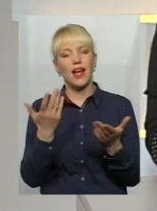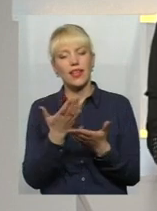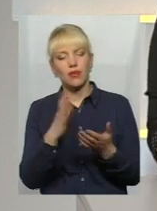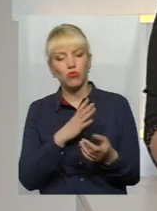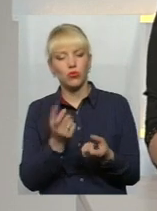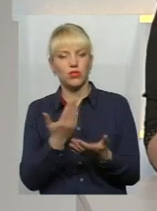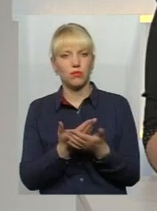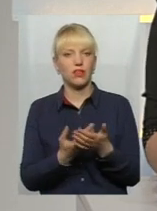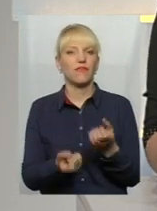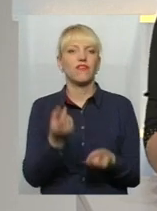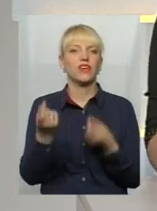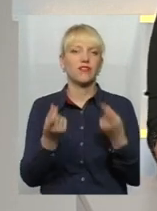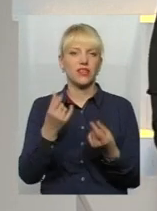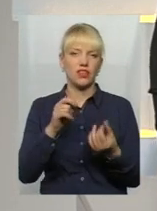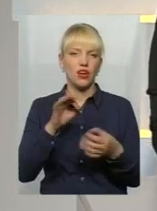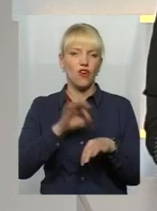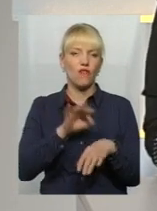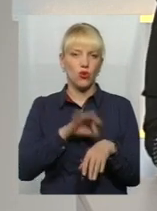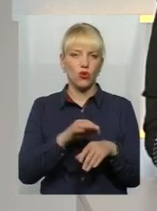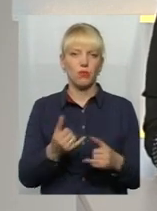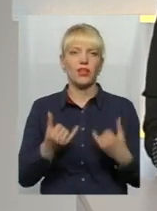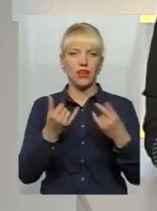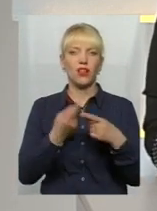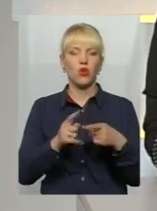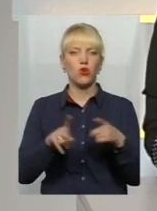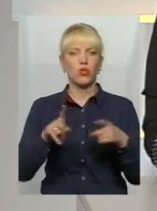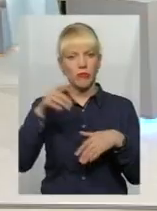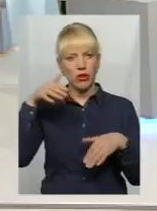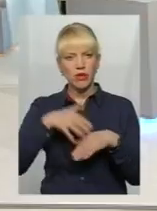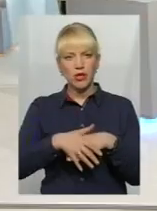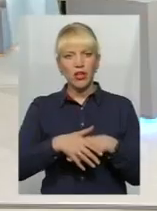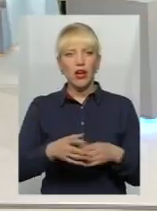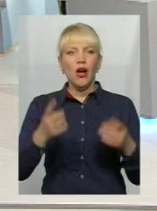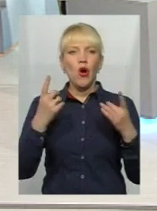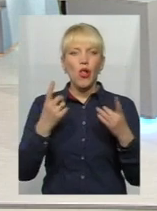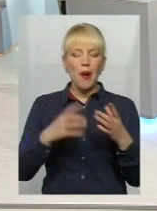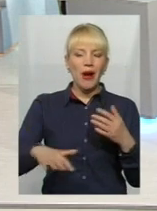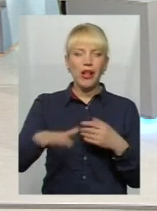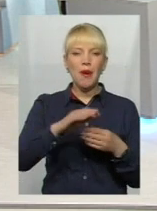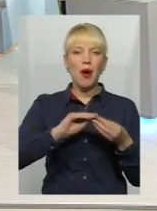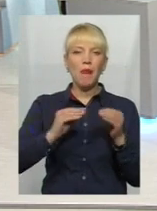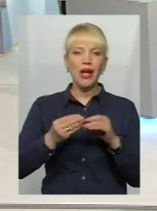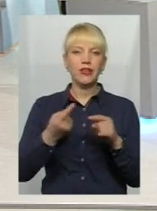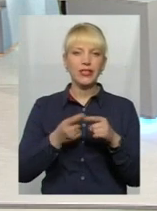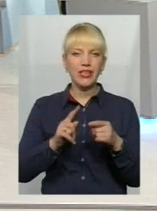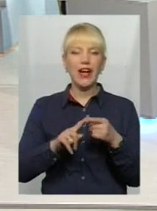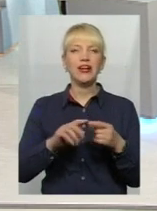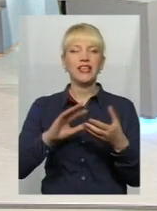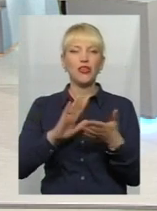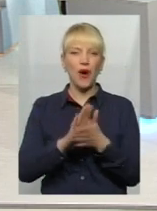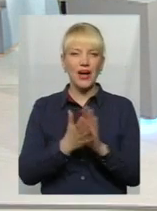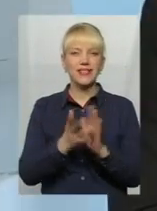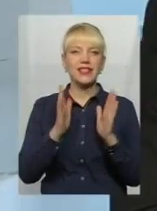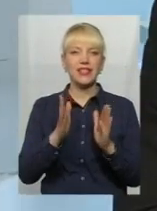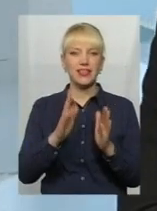хвороби? В якому обсязі? Для того, щоб зрозуміти глобалізм і проблематику цієї ситуації, тільки в місті